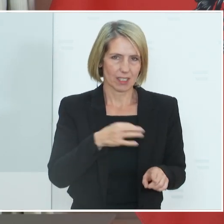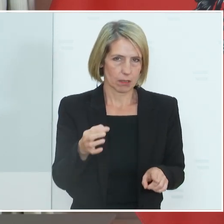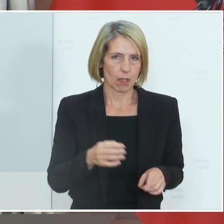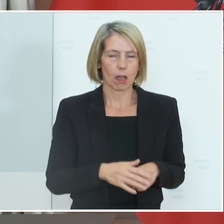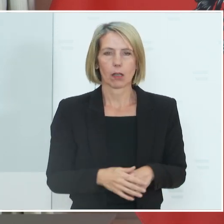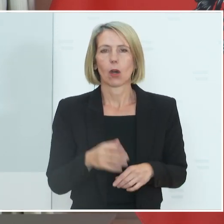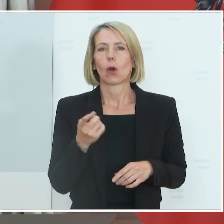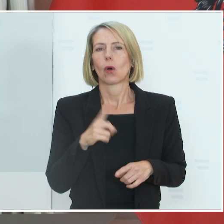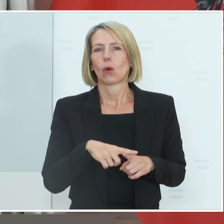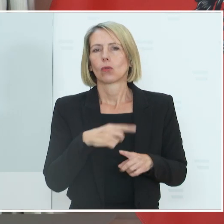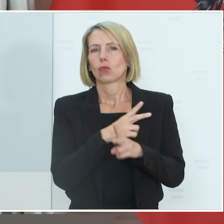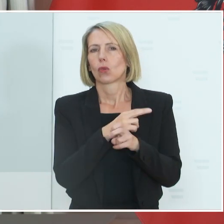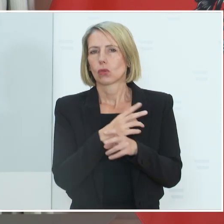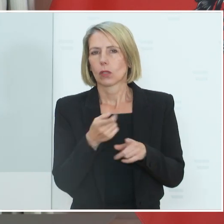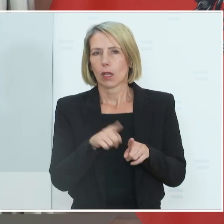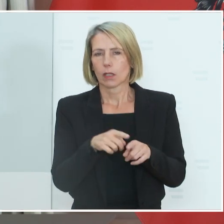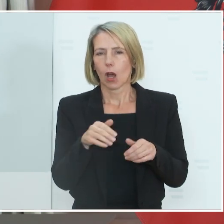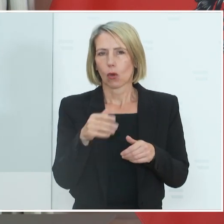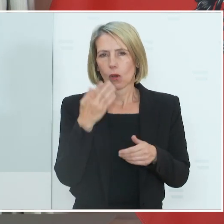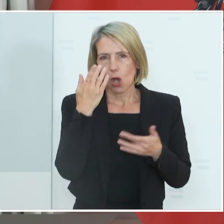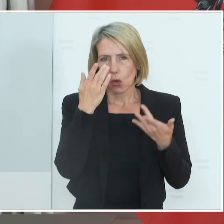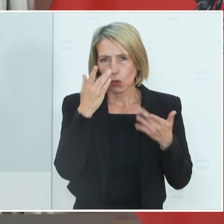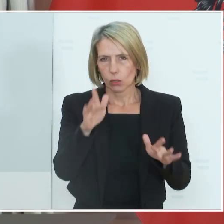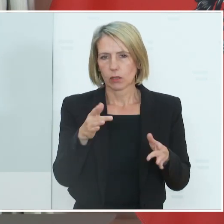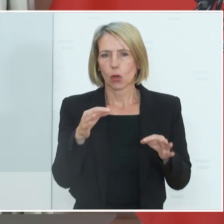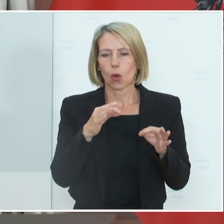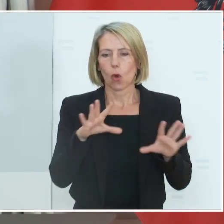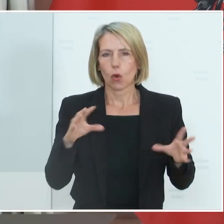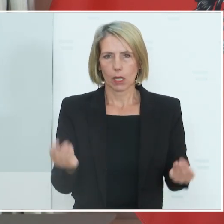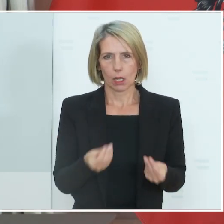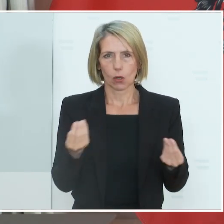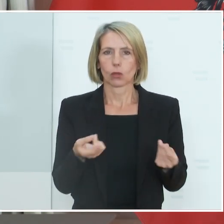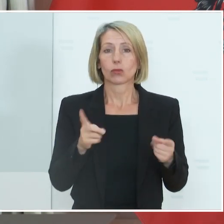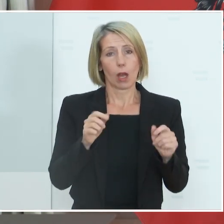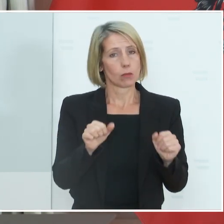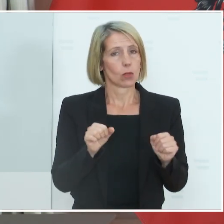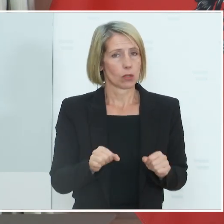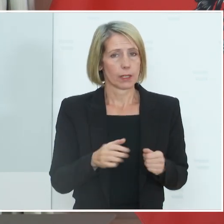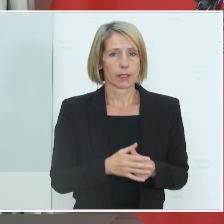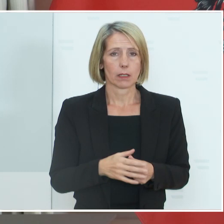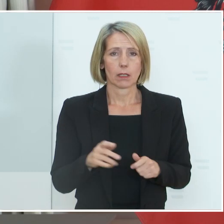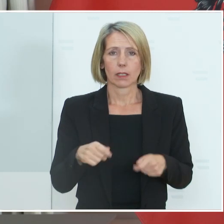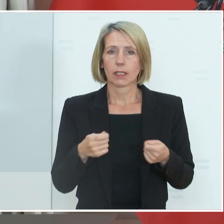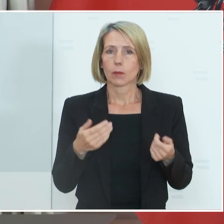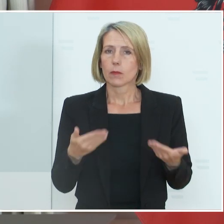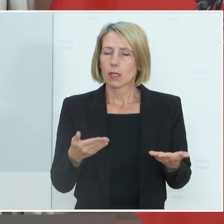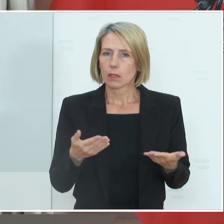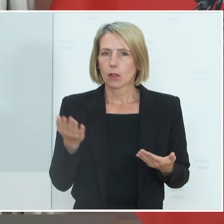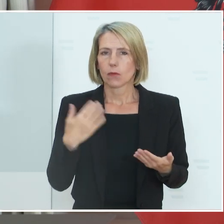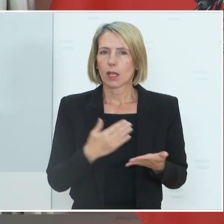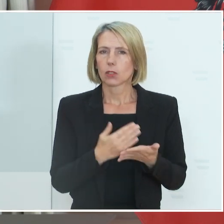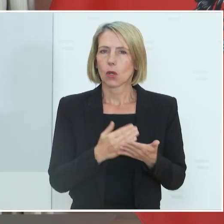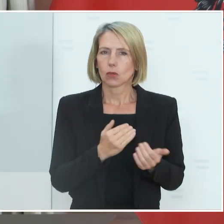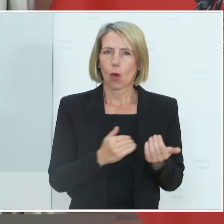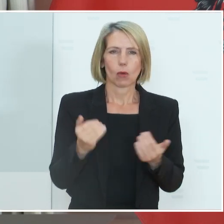in Österreich ist ja eine Kündigung auch ohne Gründe möglich. Also es gibt nicht Fälle, die das dann angefochten haben. Einen Fall